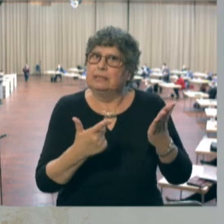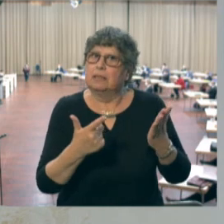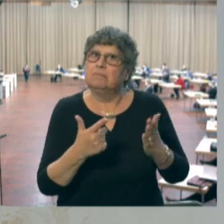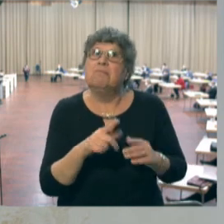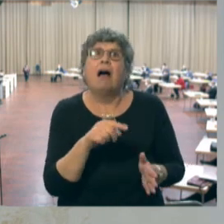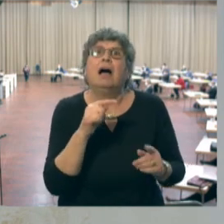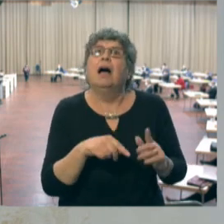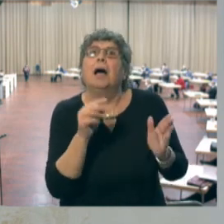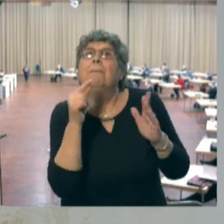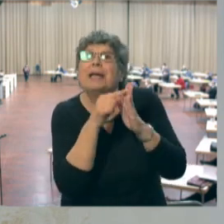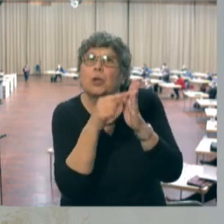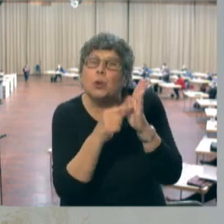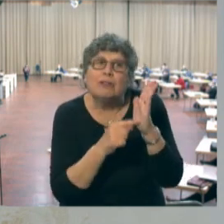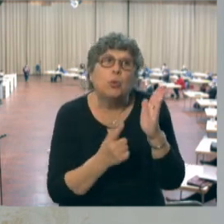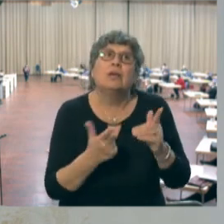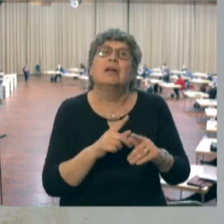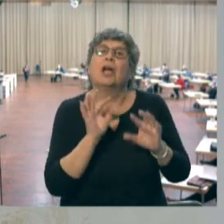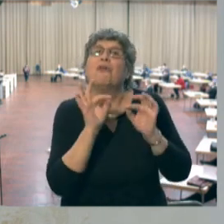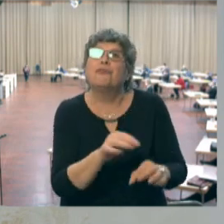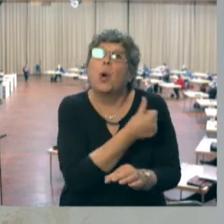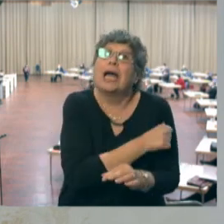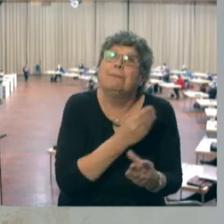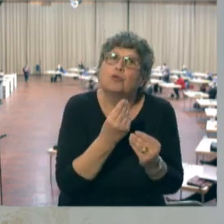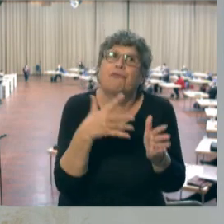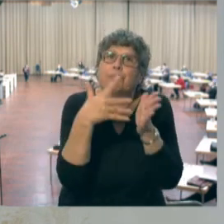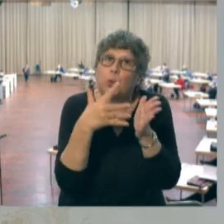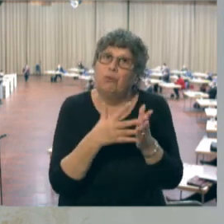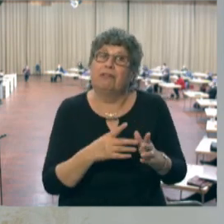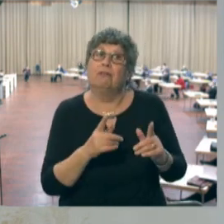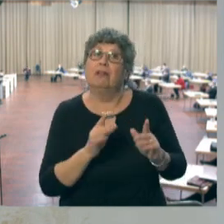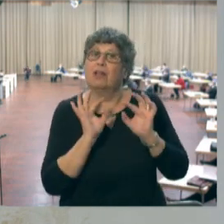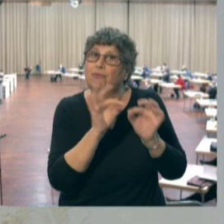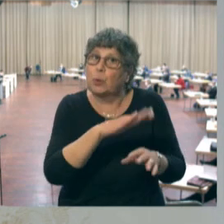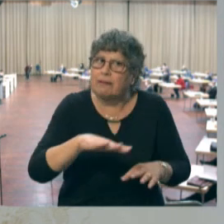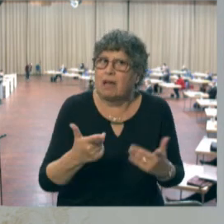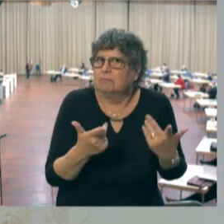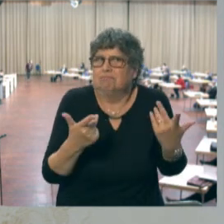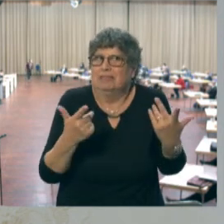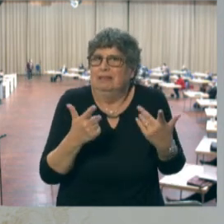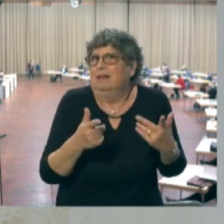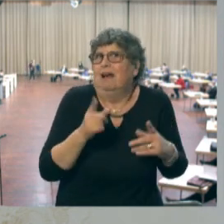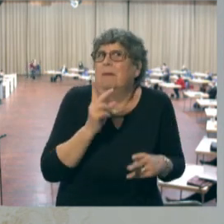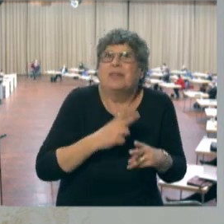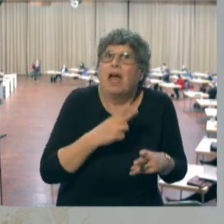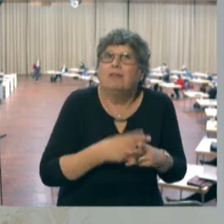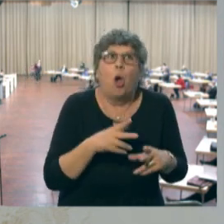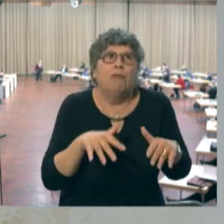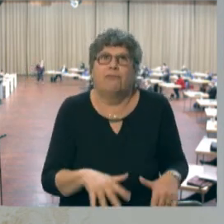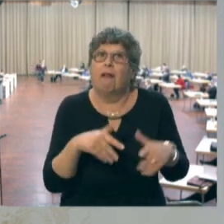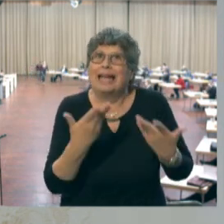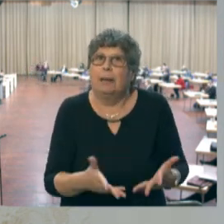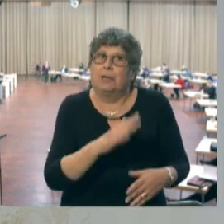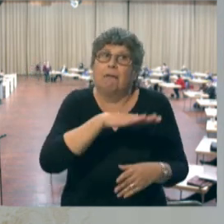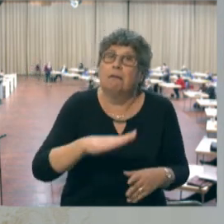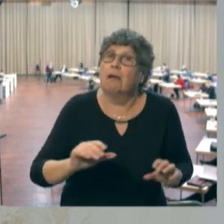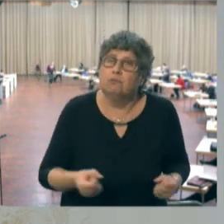die Argumente, die es gibt, um hier einen Impfstoff zu prüfen und ihn vielleicht einzusetzen, ja immer noch Fälle gibt, wo Kinder also schwere